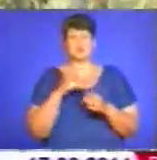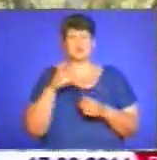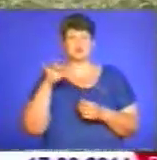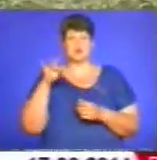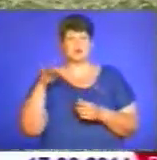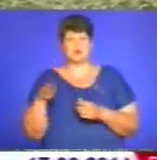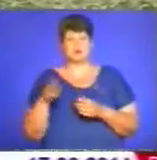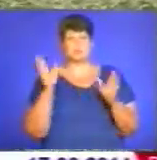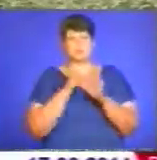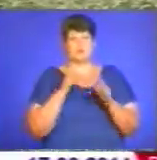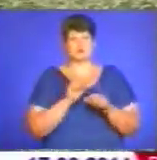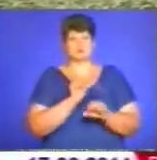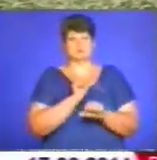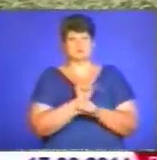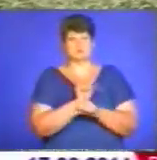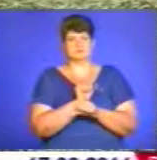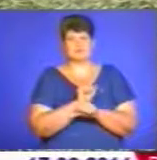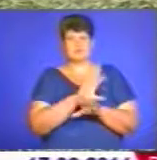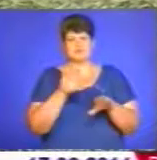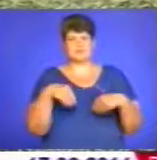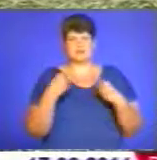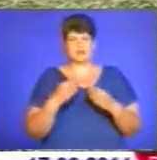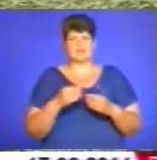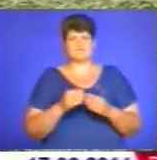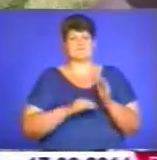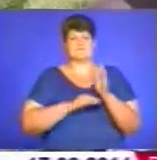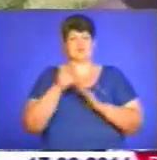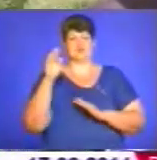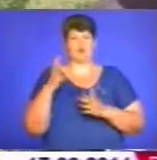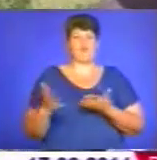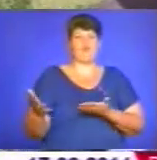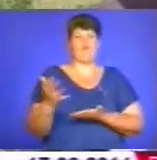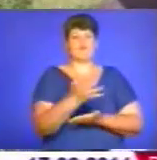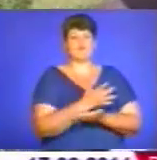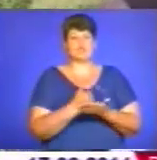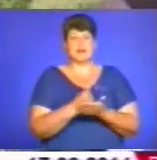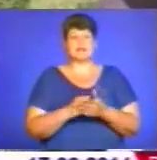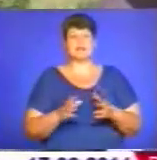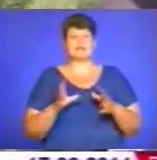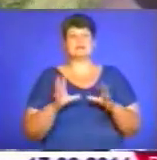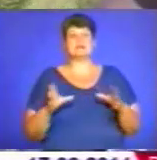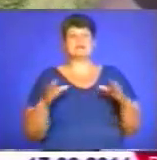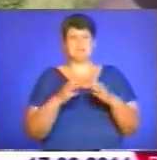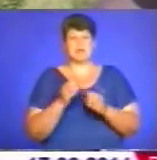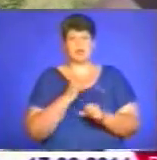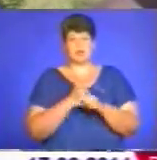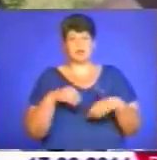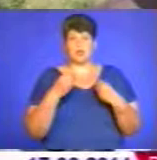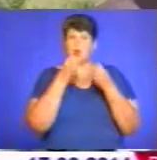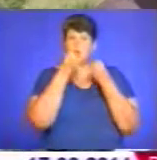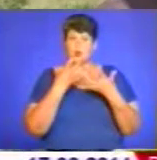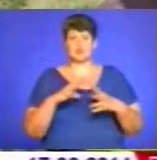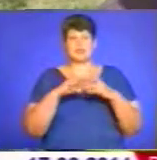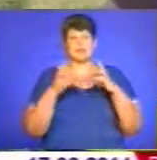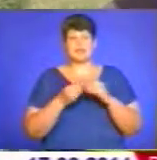погодостійкий, бучацький. Усі вони дають високу врожайність. Спільна робота дає хороший результат, є хороші приклади,